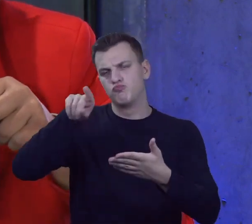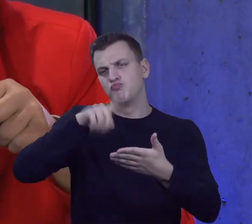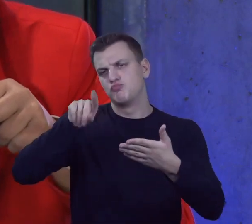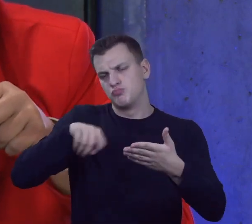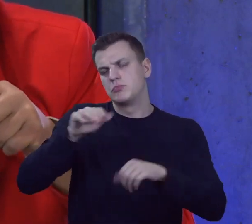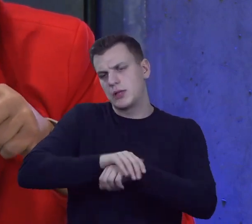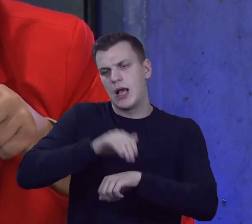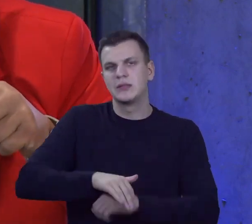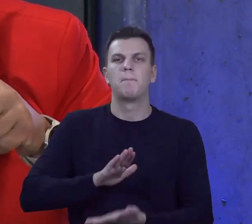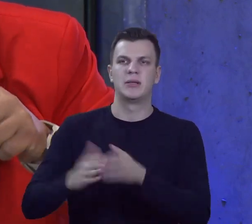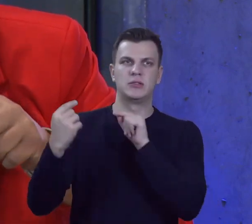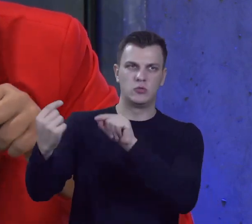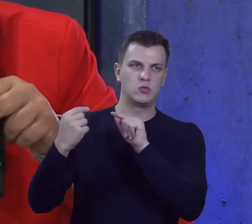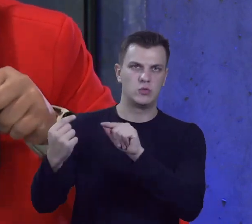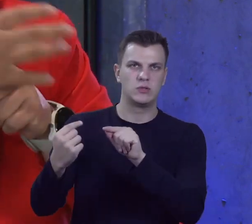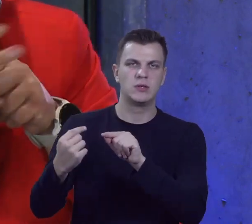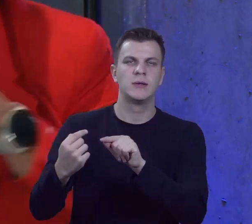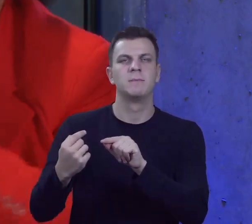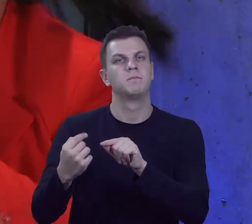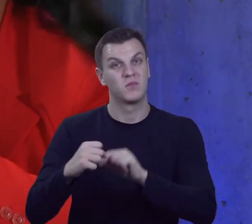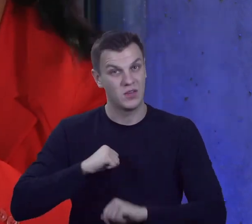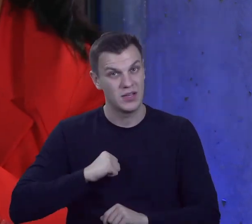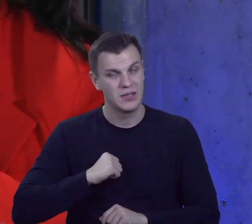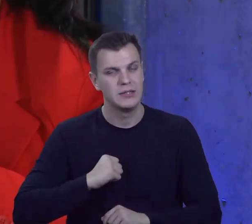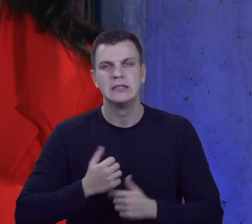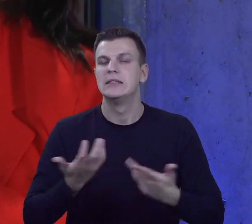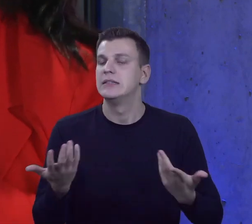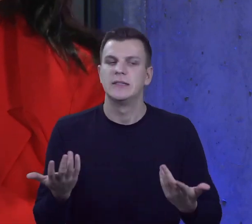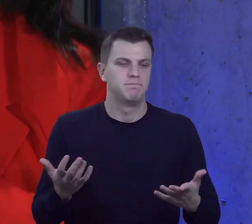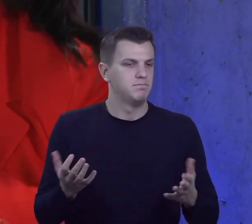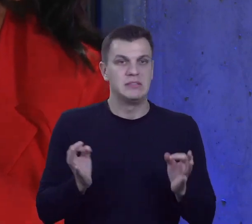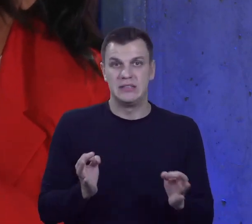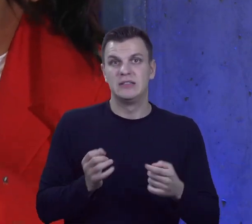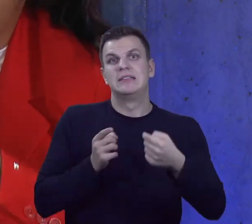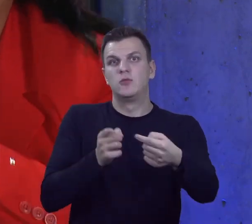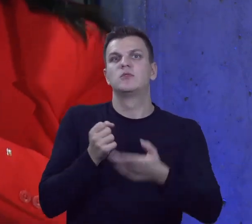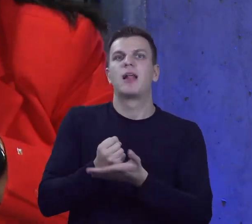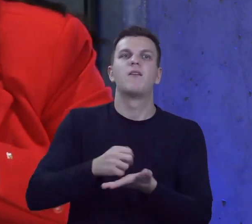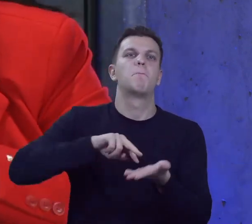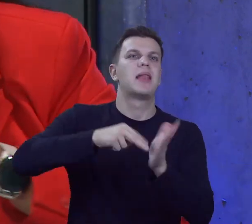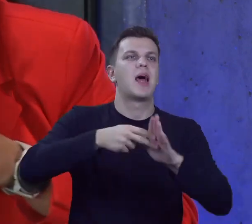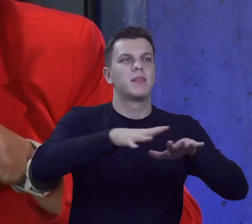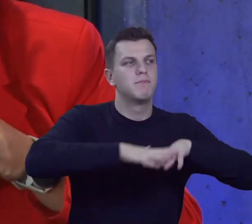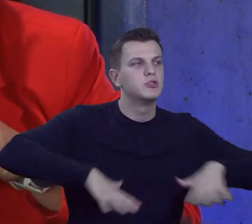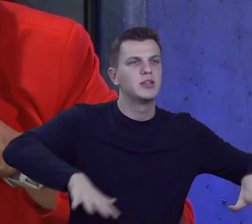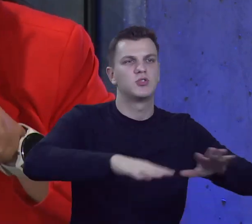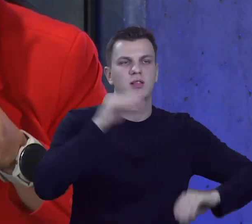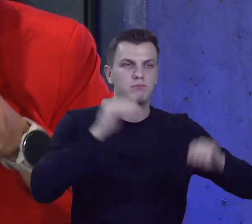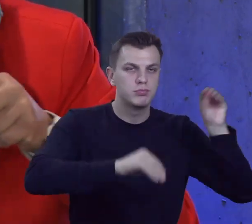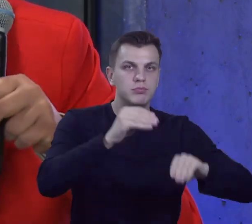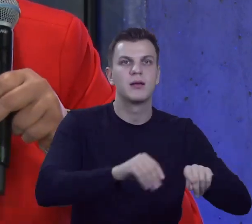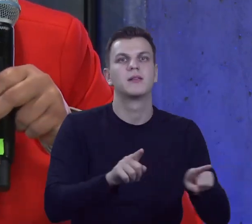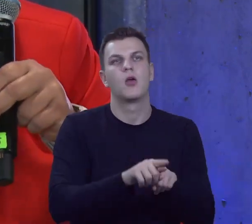wszystko, nie zadają pytań. To od nas zależy. Dzisiaj tu w trakcie dyskusji o planowaniu przestrzennym i udziału społeczności w tym